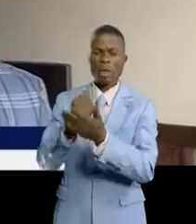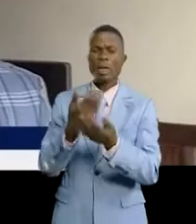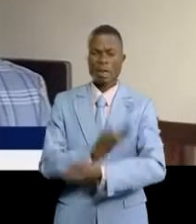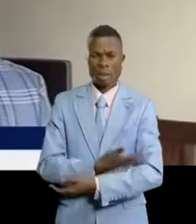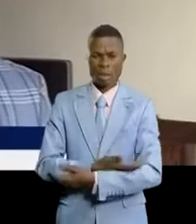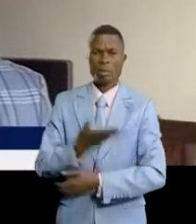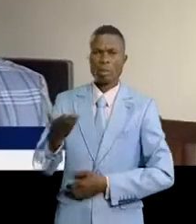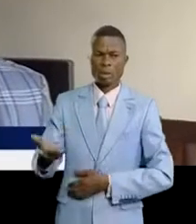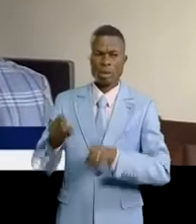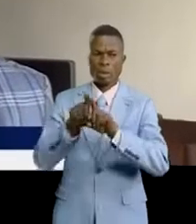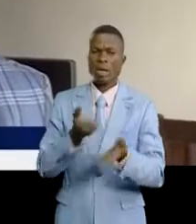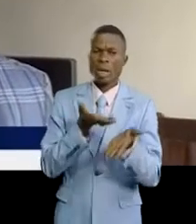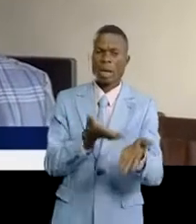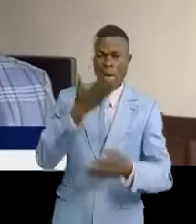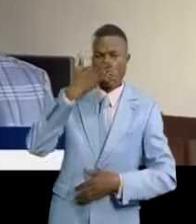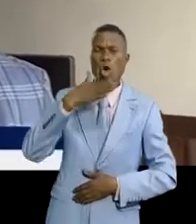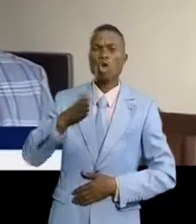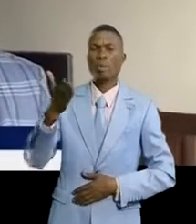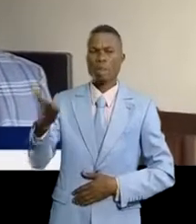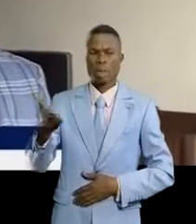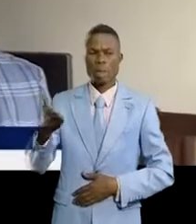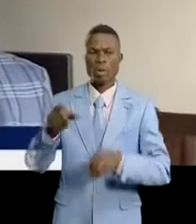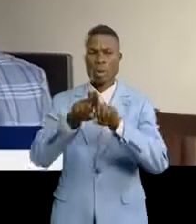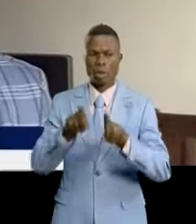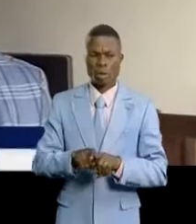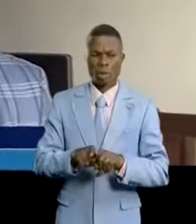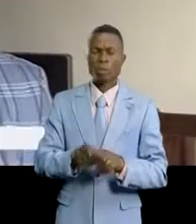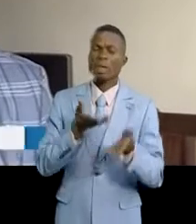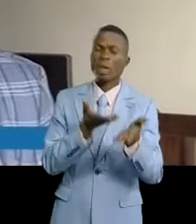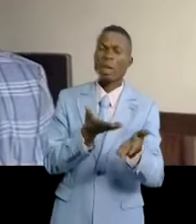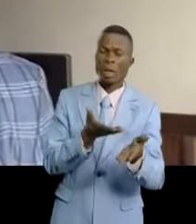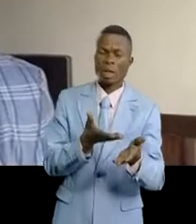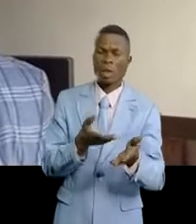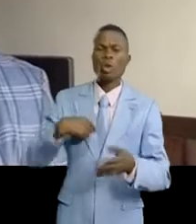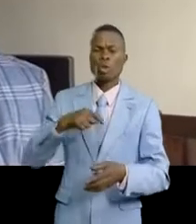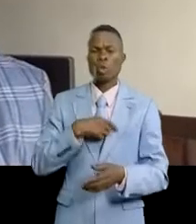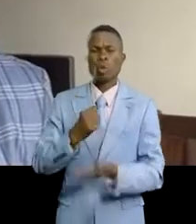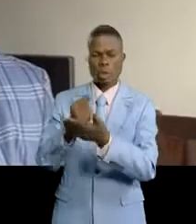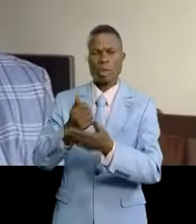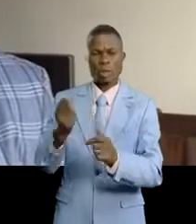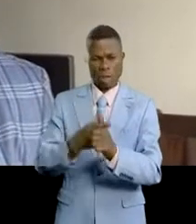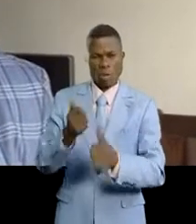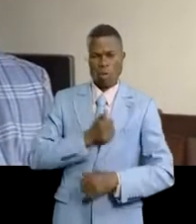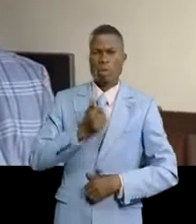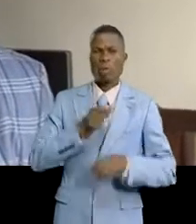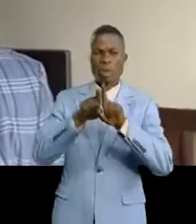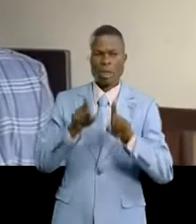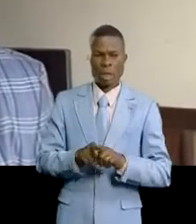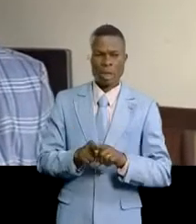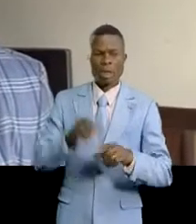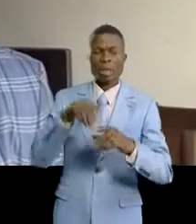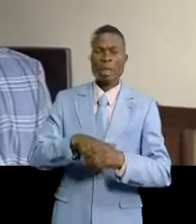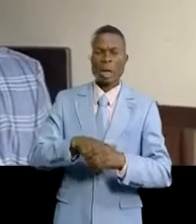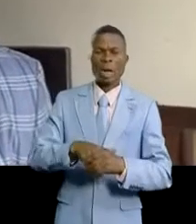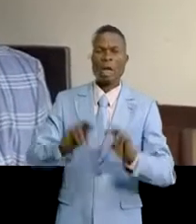de l'hôpital et en les aidant, nous nous aidons nous-mêmes puisque c'est au travers de ces enfants